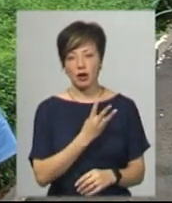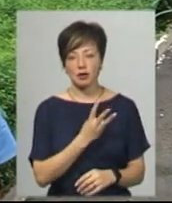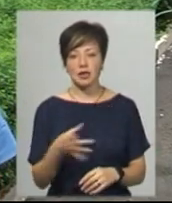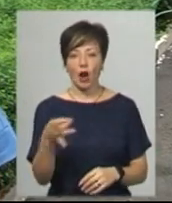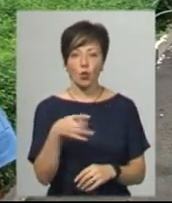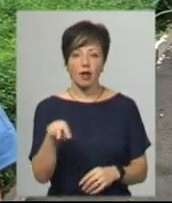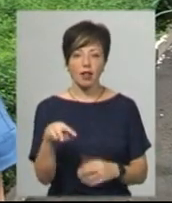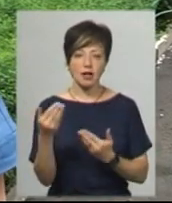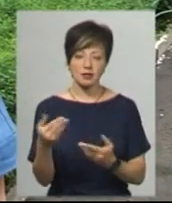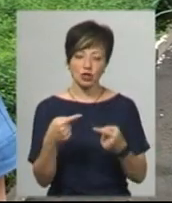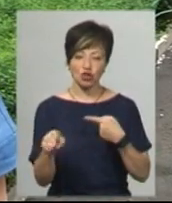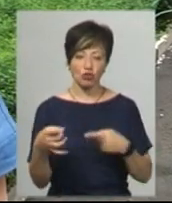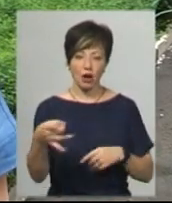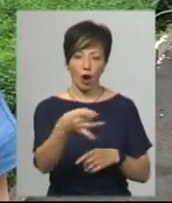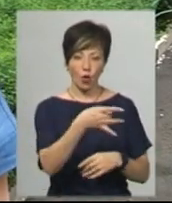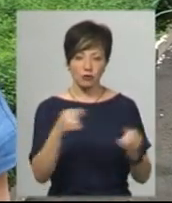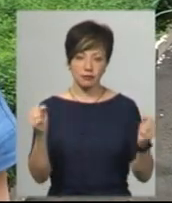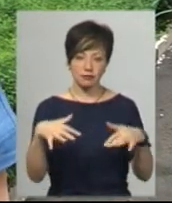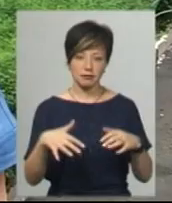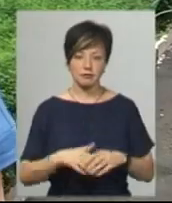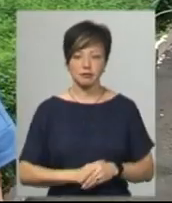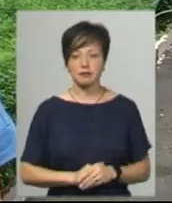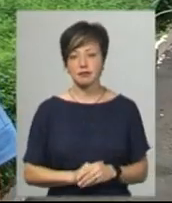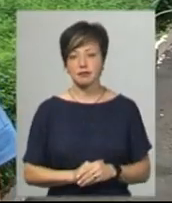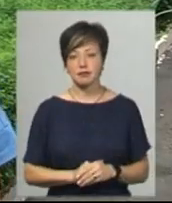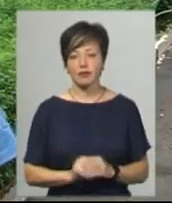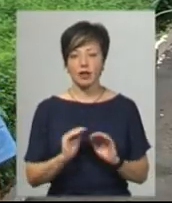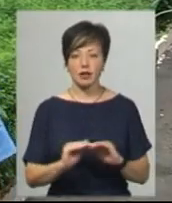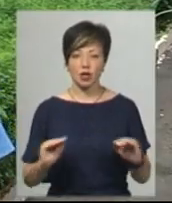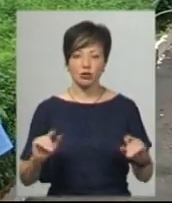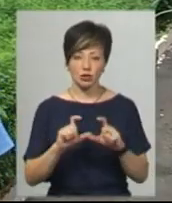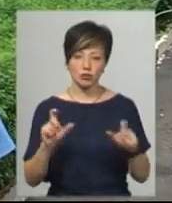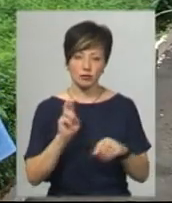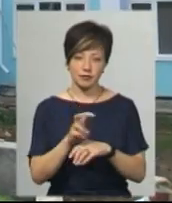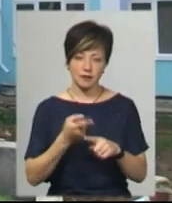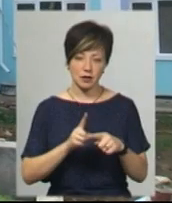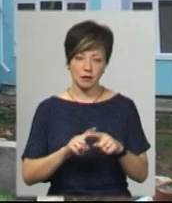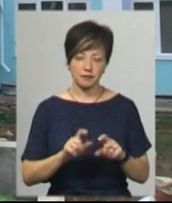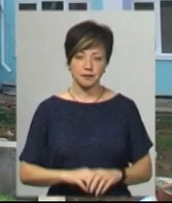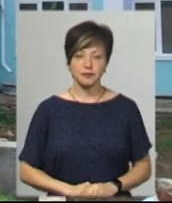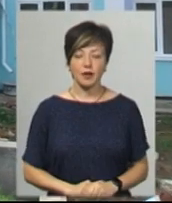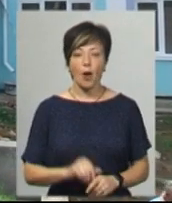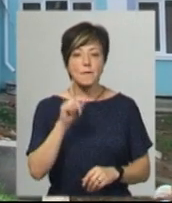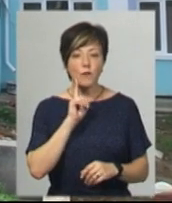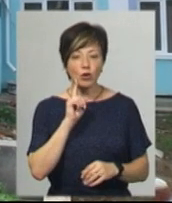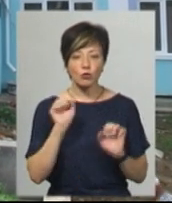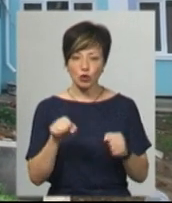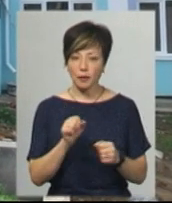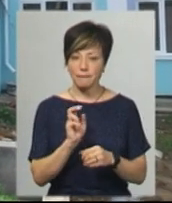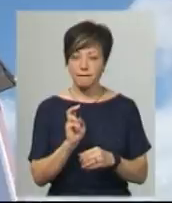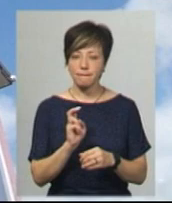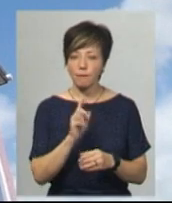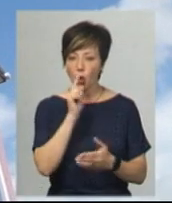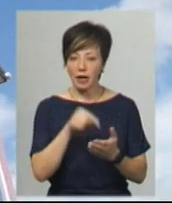мікрорайону Лезневе, з інших мікрорайонів здобувати дошкільну освіту саме у цьому закладі. Поки що до садочку можна потрапити,